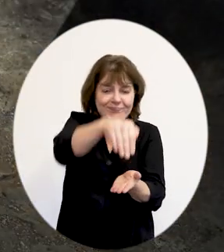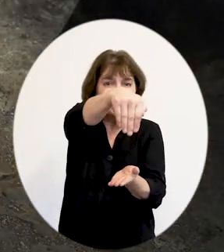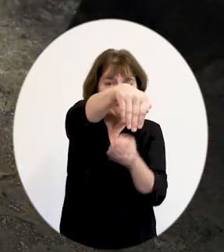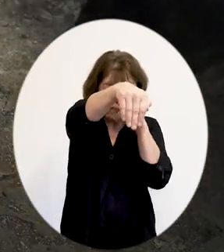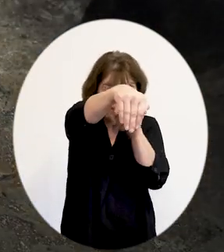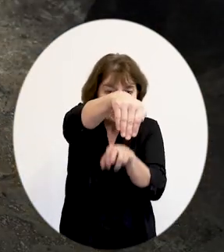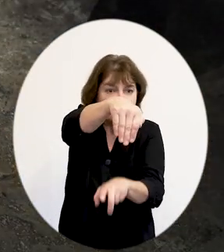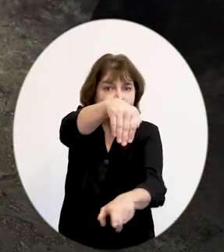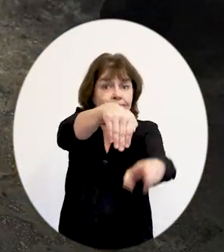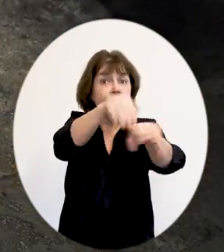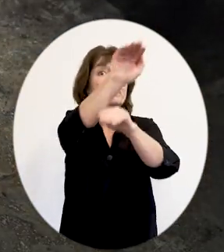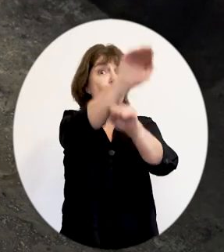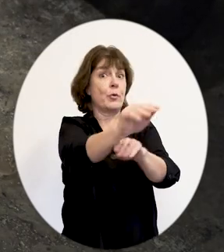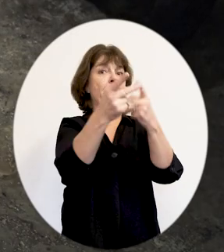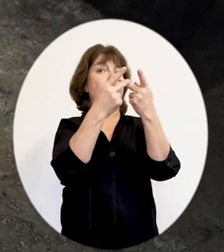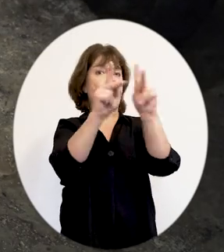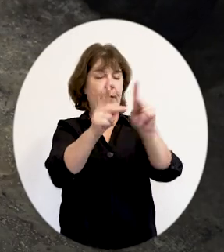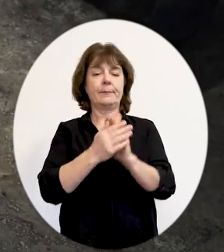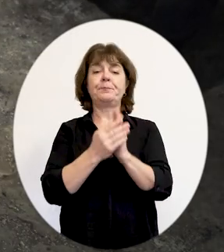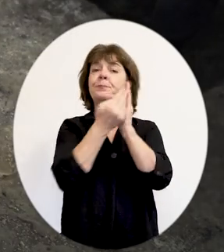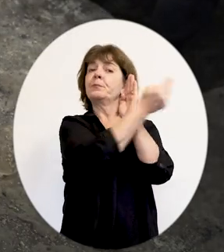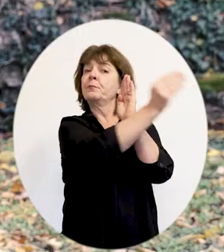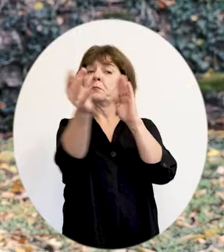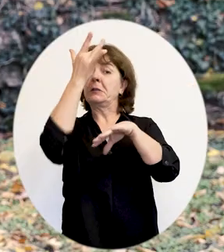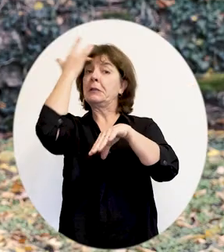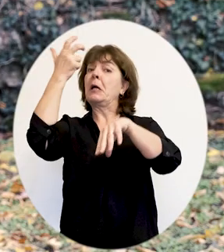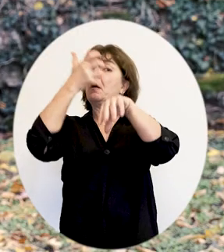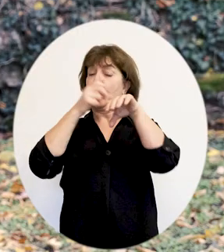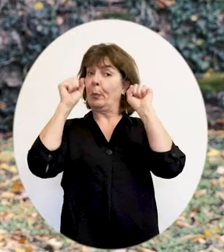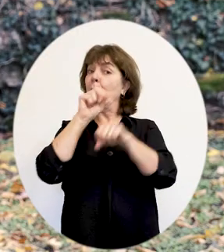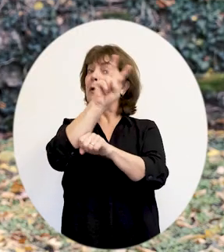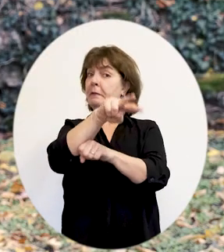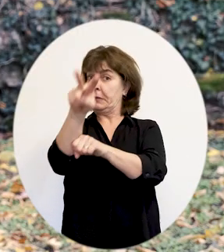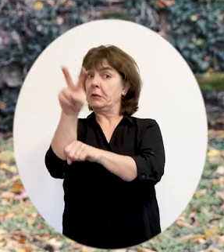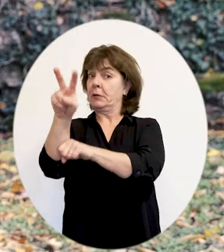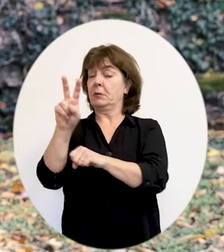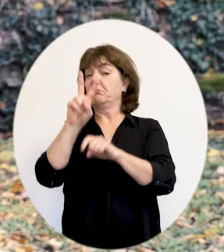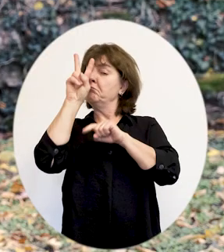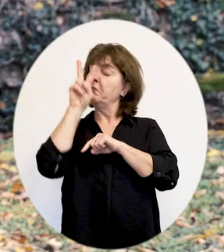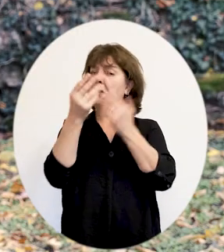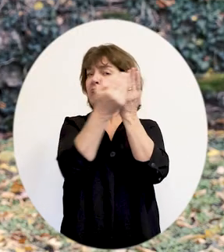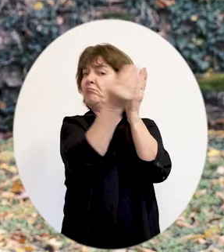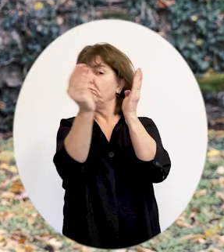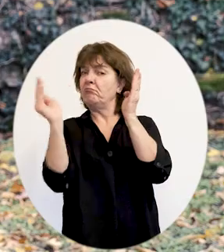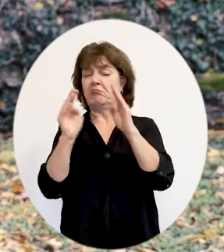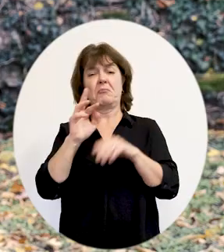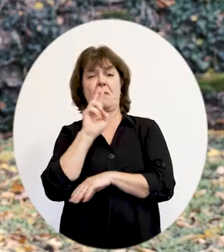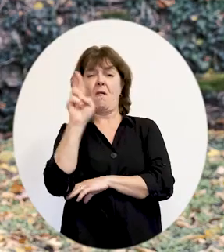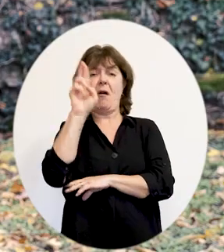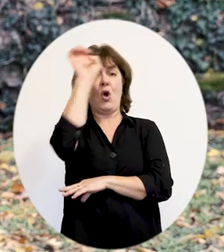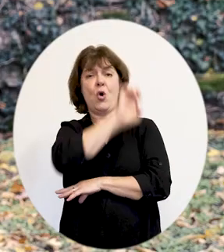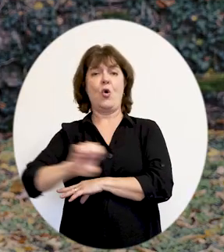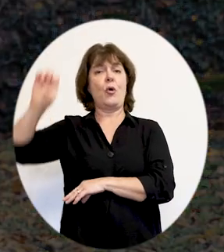depuis une des casemates. Le Bastion Saint-Pierre, encore visible aujourd'hui, est un exemple de galerie de contre-mines